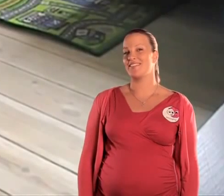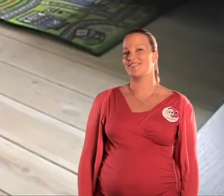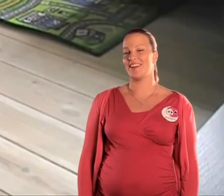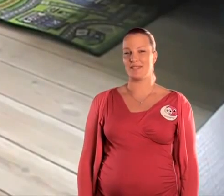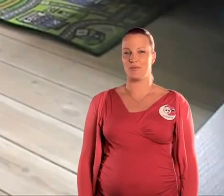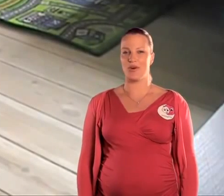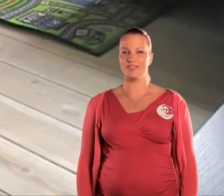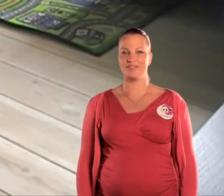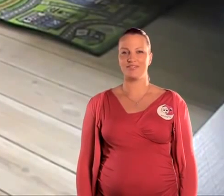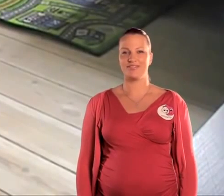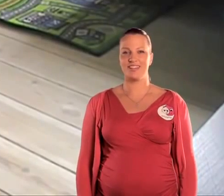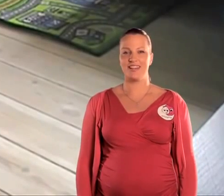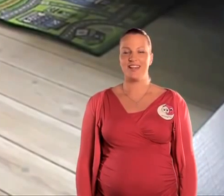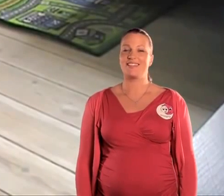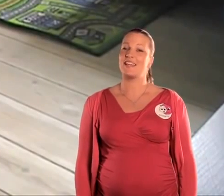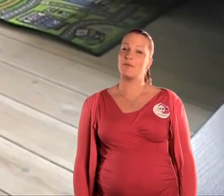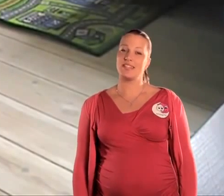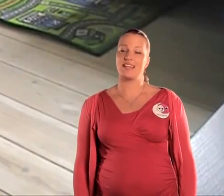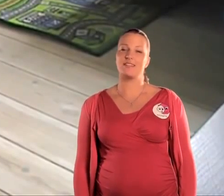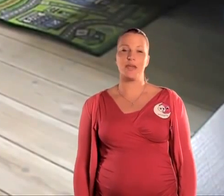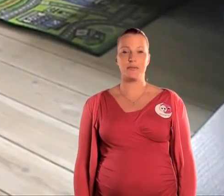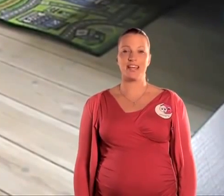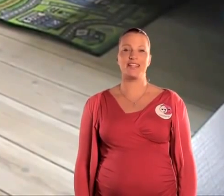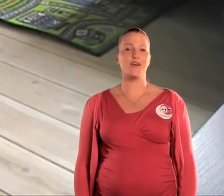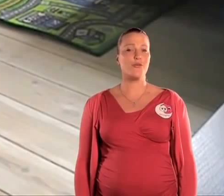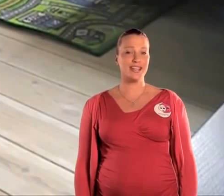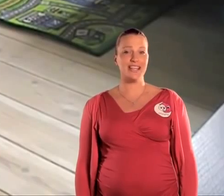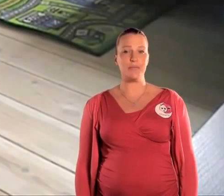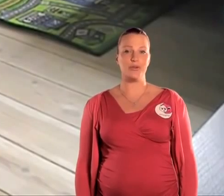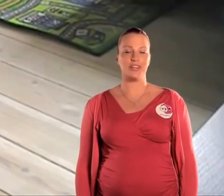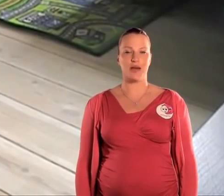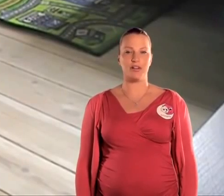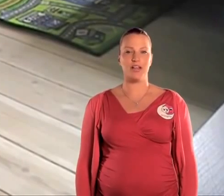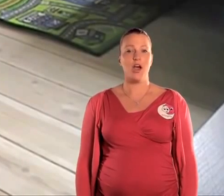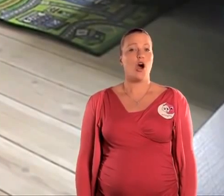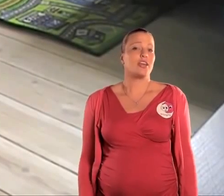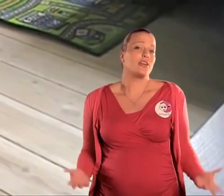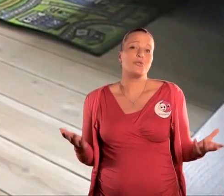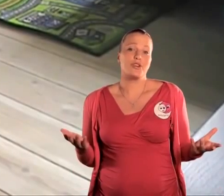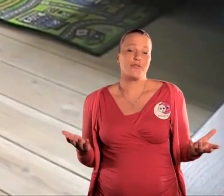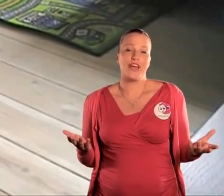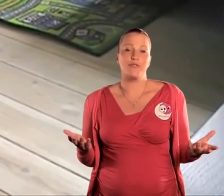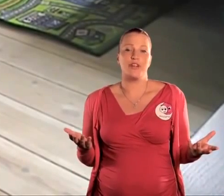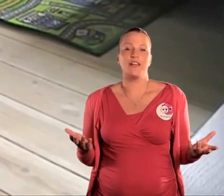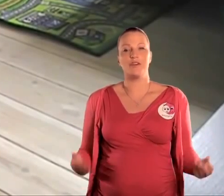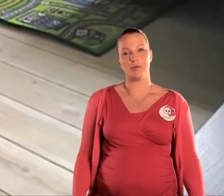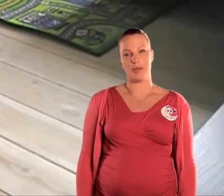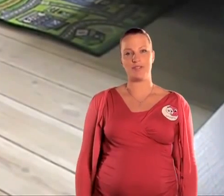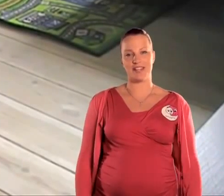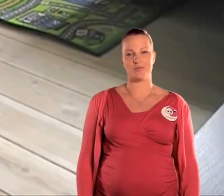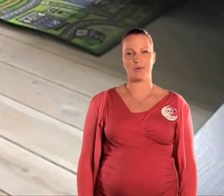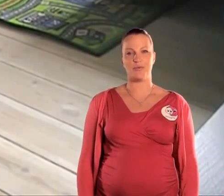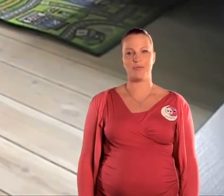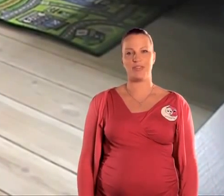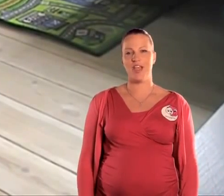Selma og hendes mor Selma startede til babysigning, da hun var ni måneder gammel Og kan give udtryk for, hvad hun vil ved at bruge